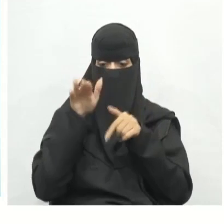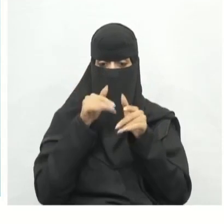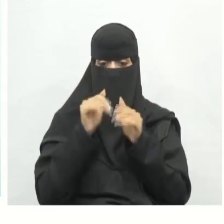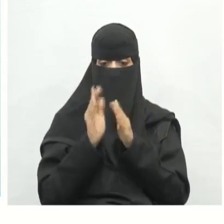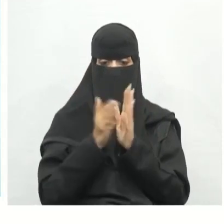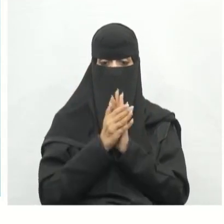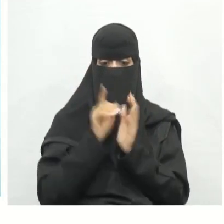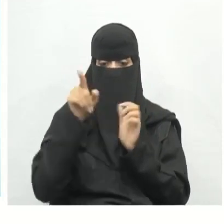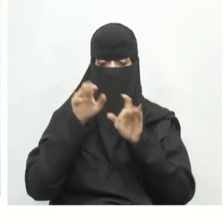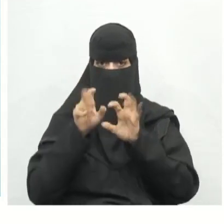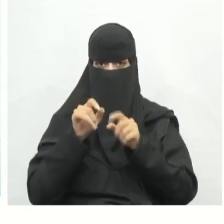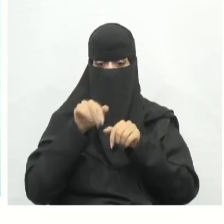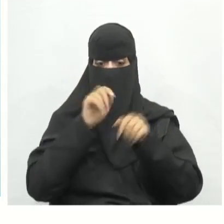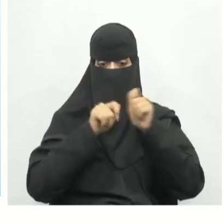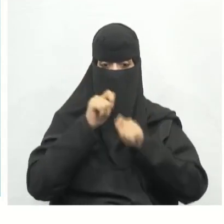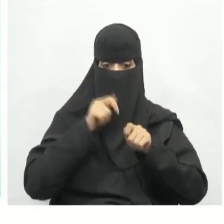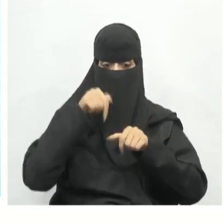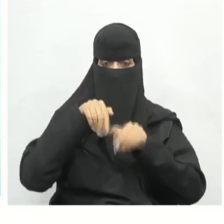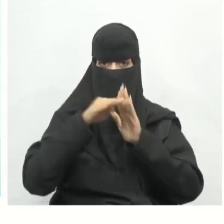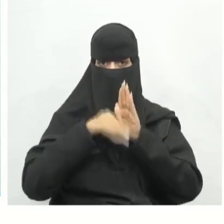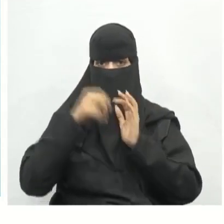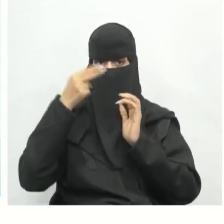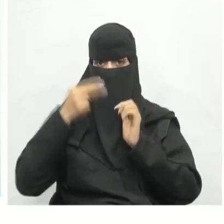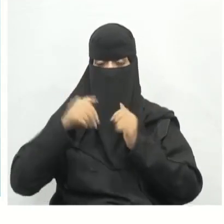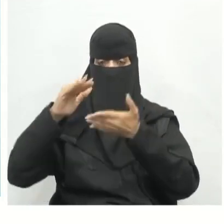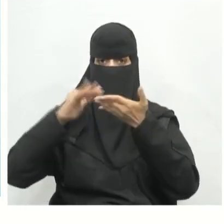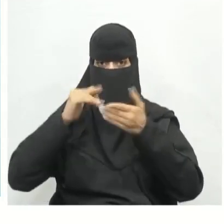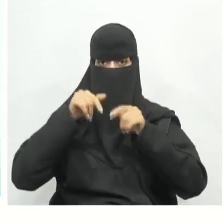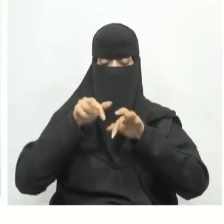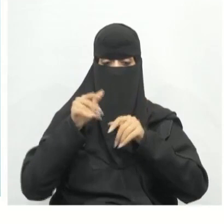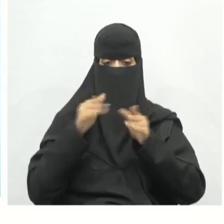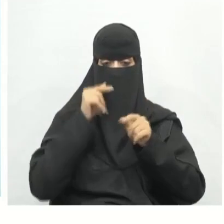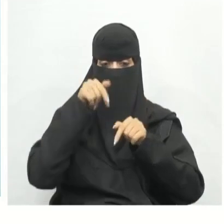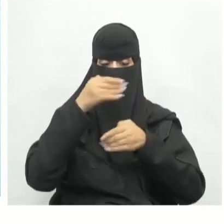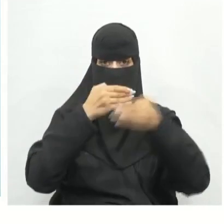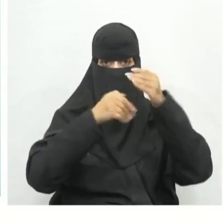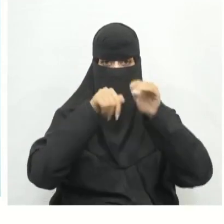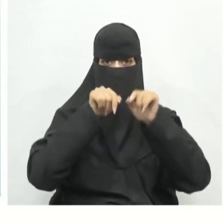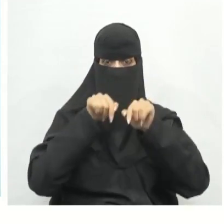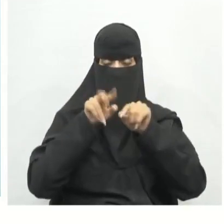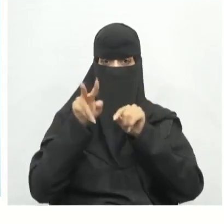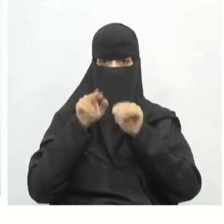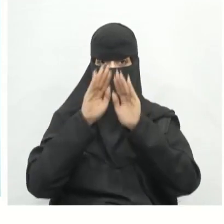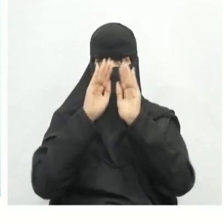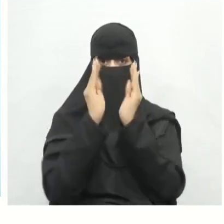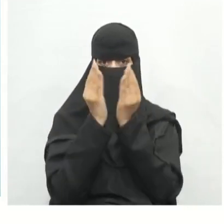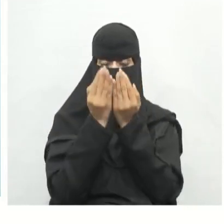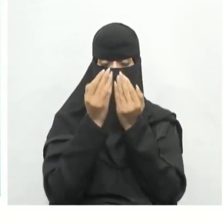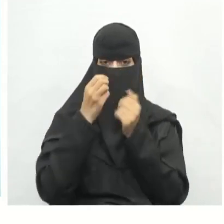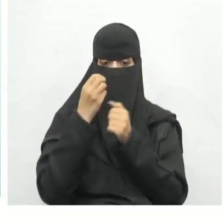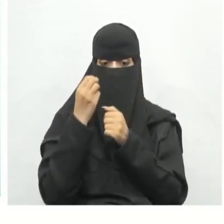سكتشينج؟ هو تقنية مستخدمة في برنامج التصميم بمساعدة الحاسب لإنشاء أشكال ثلاثية